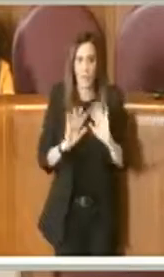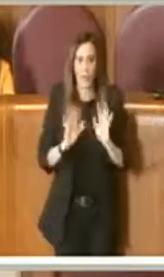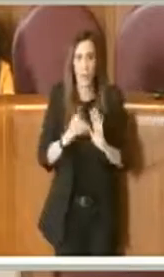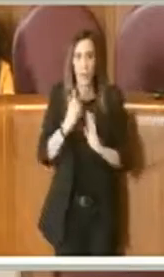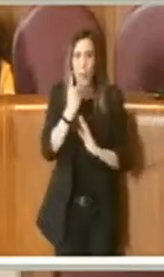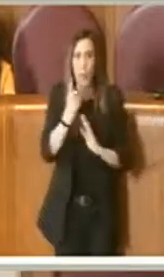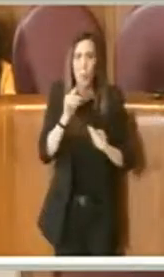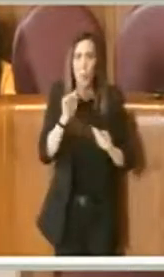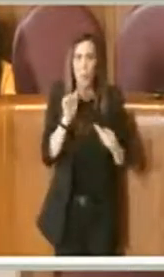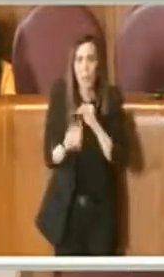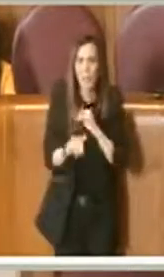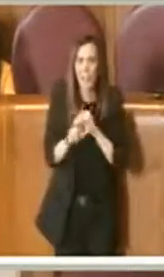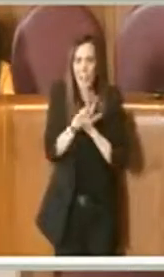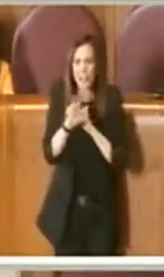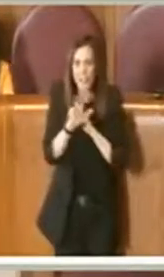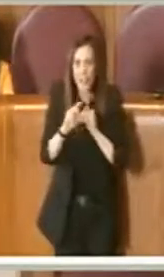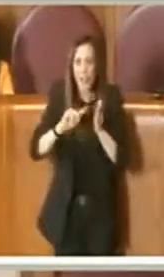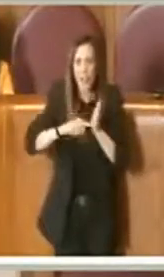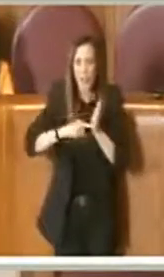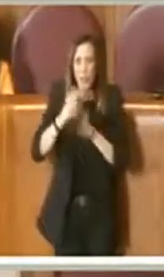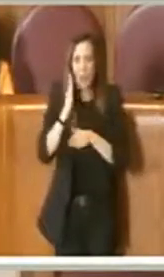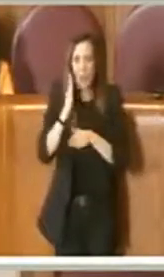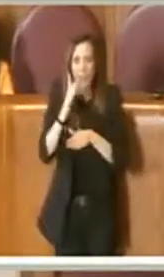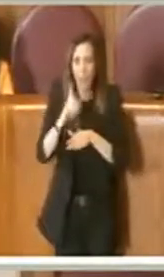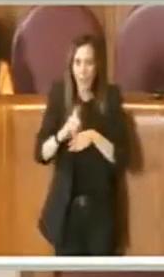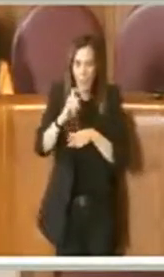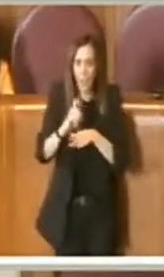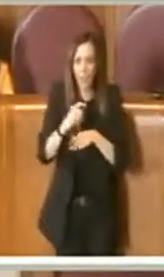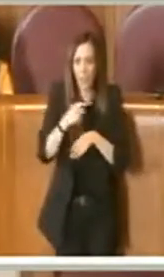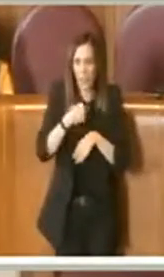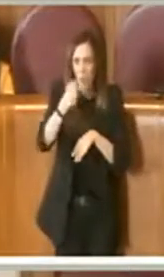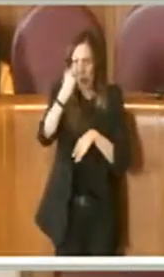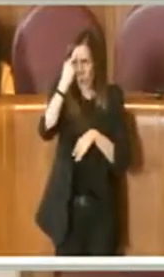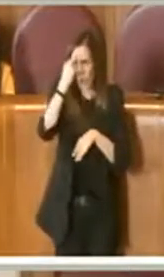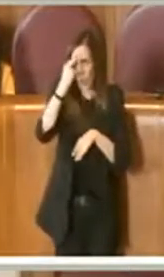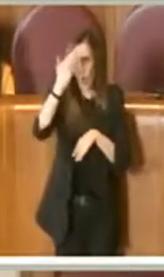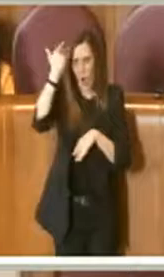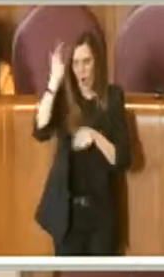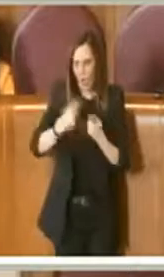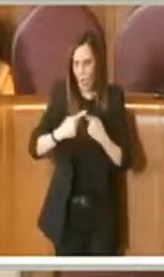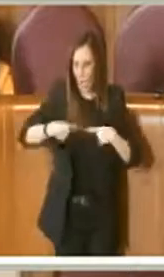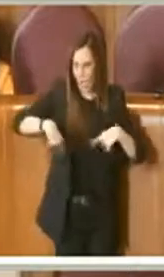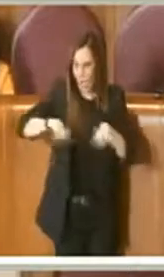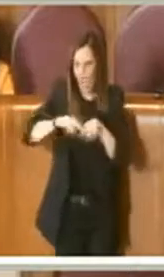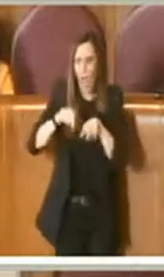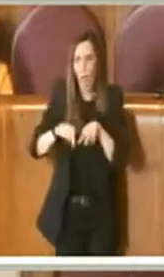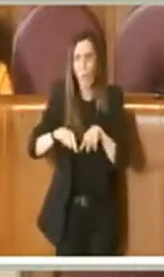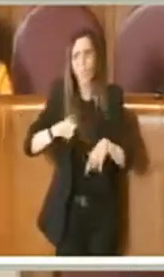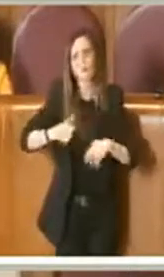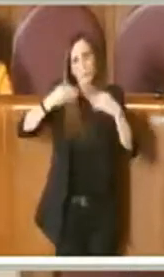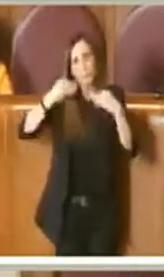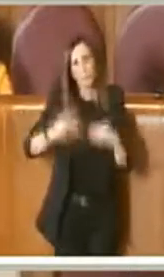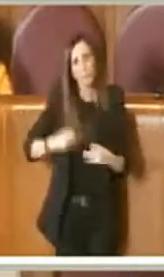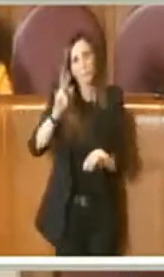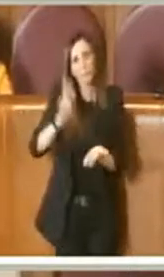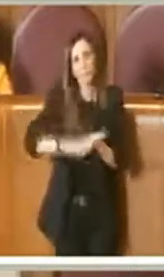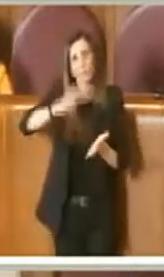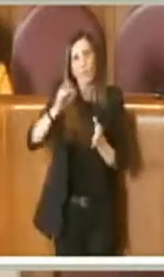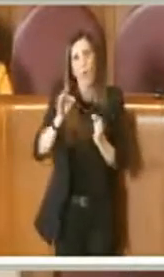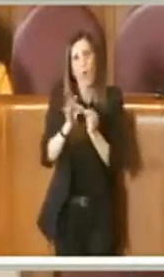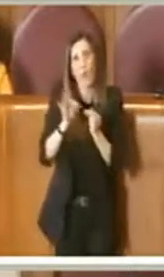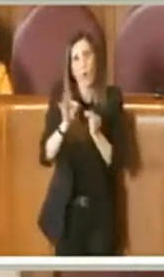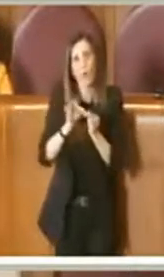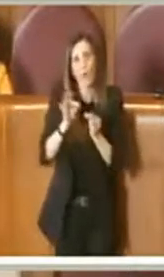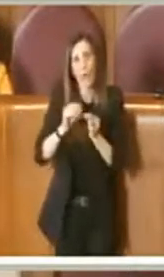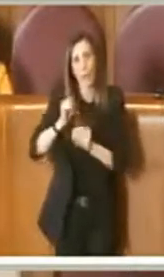miliardo e 300 milioni di debiti. Io ricordo il giorno in cui in quest'Aula abbiamo preso la decisione del concordato preventivo in